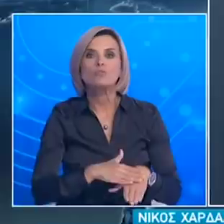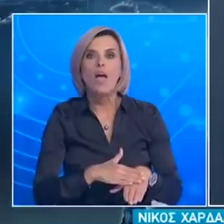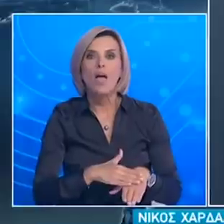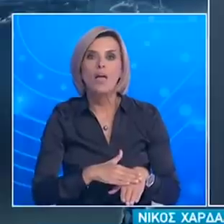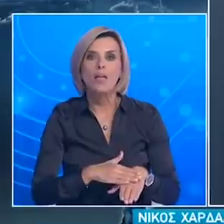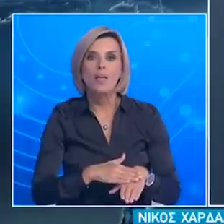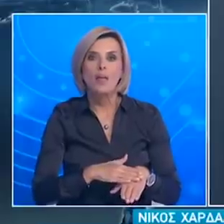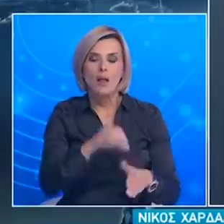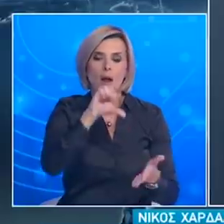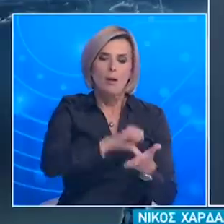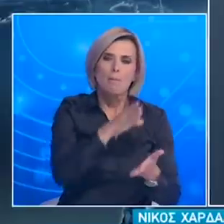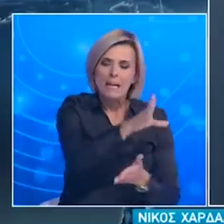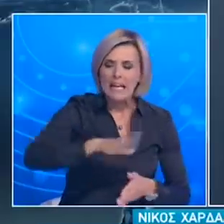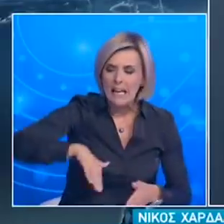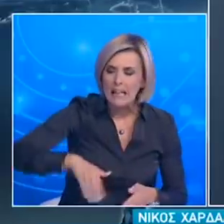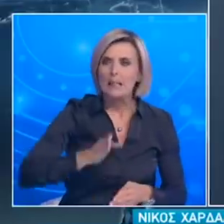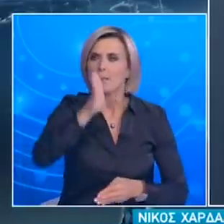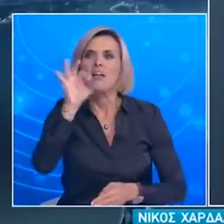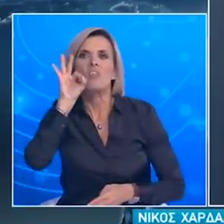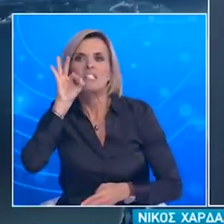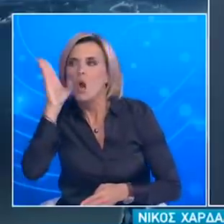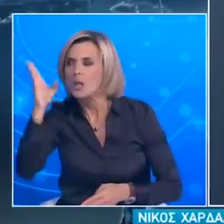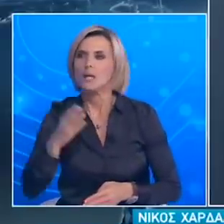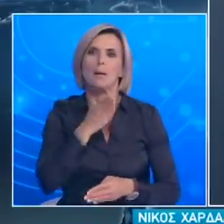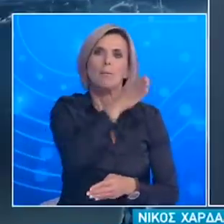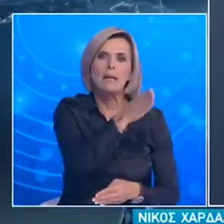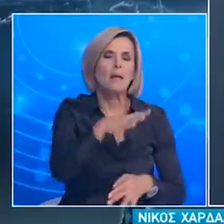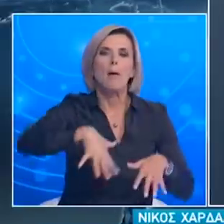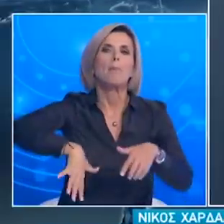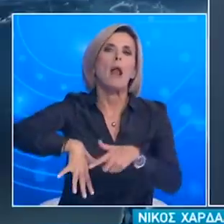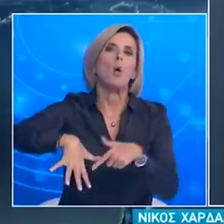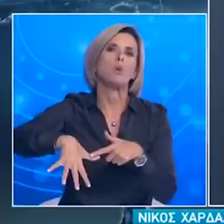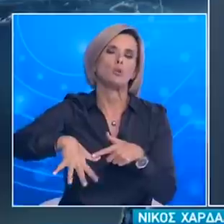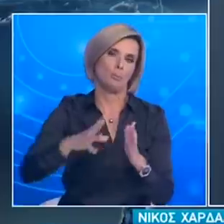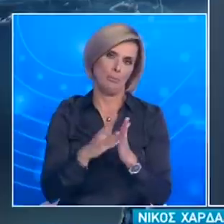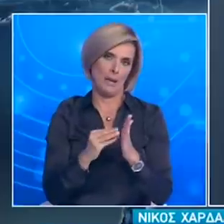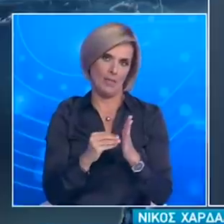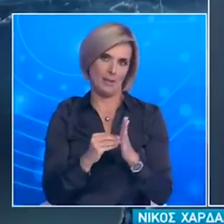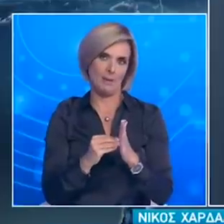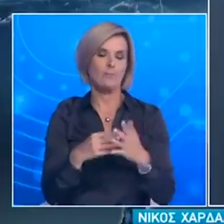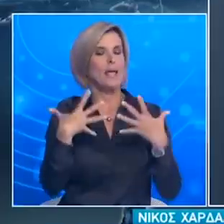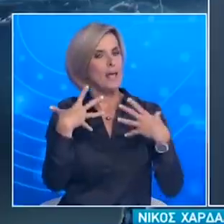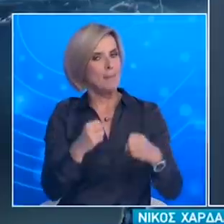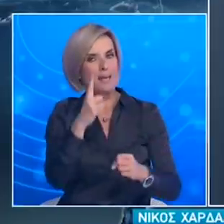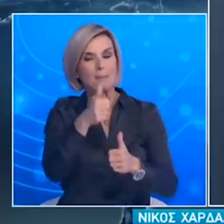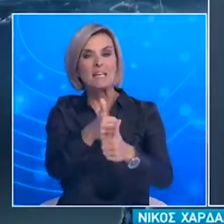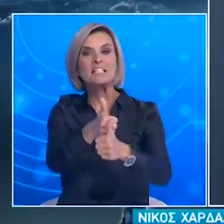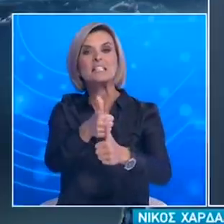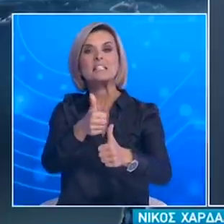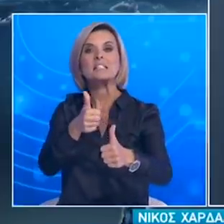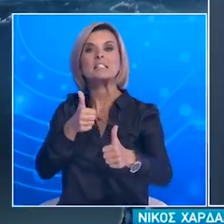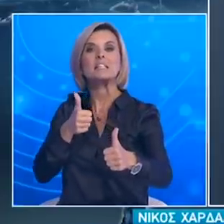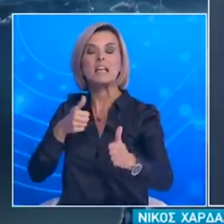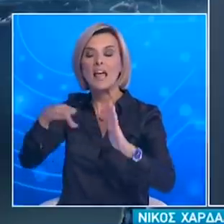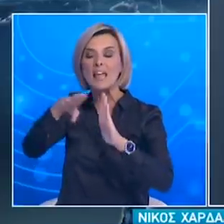δήμο Από περιφέρεια σε περιφέρεια Προφανώς από περιφέρεια σε περιφέρεια είναι πολύ πιο δύσκολο Θέλω να πω λοιπόν ότι υπάρχουν μια σειρά κριτηρίων τα